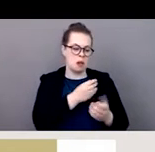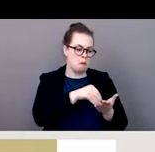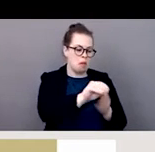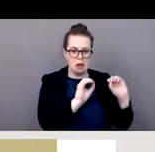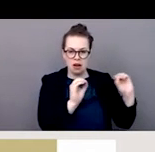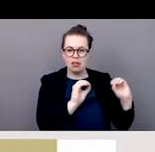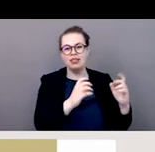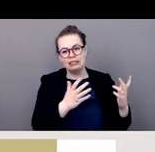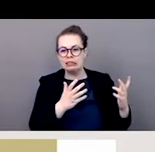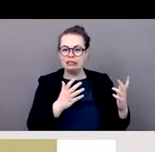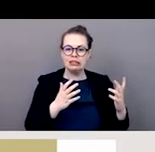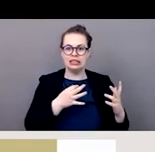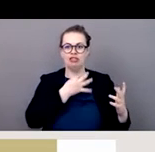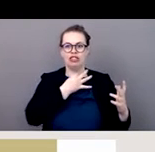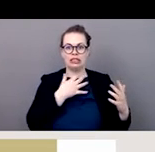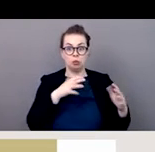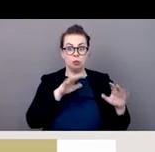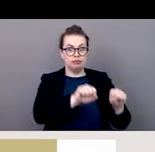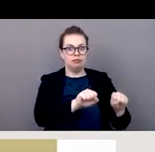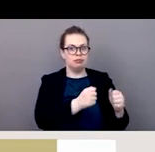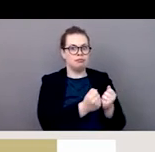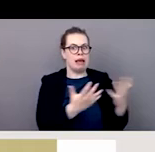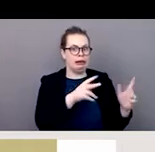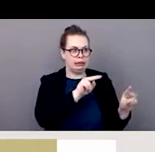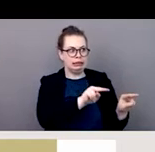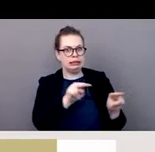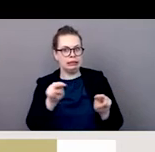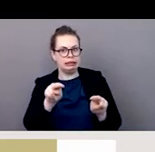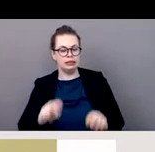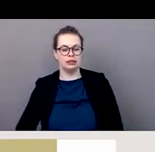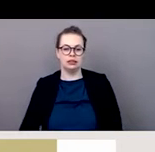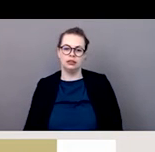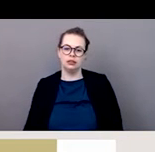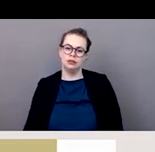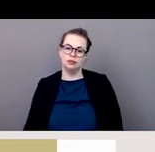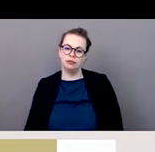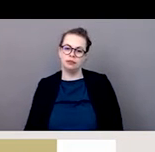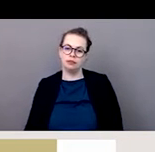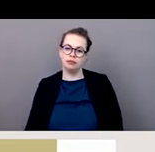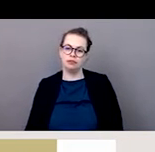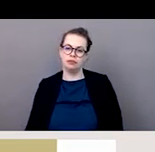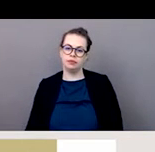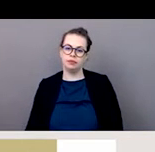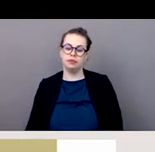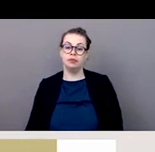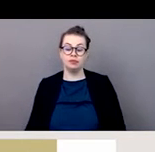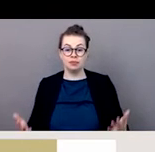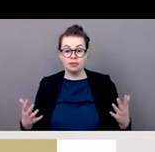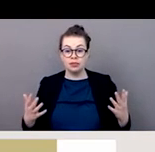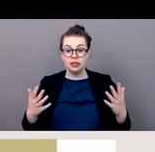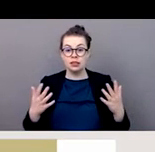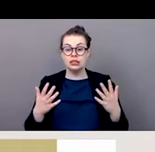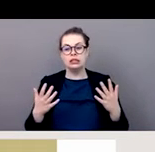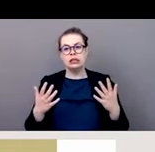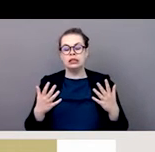semble être un problème majeur tout ceci a été documenté bien évidemment pour avoir